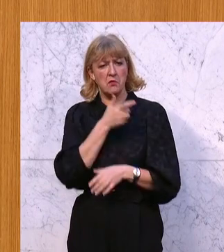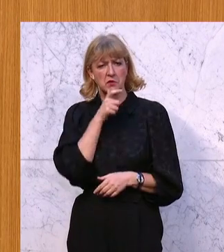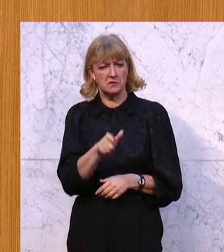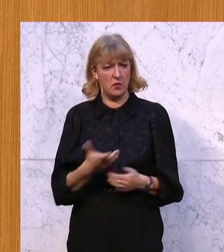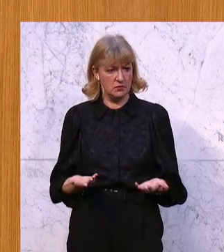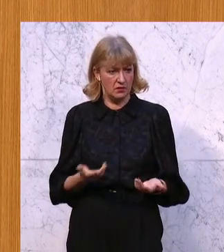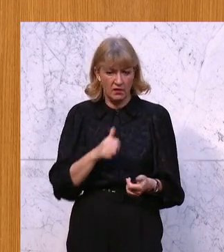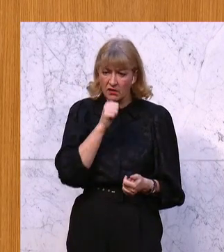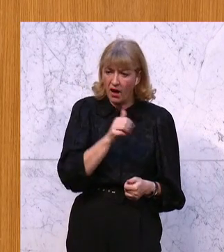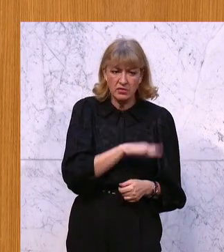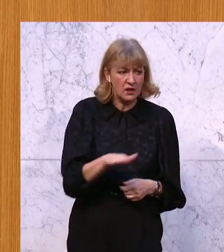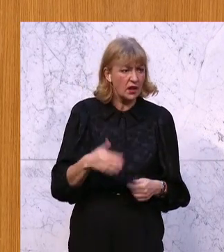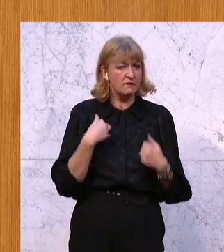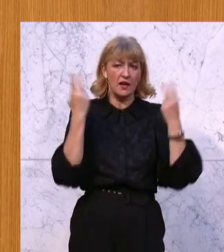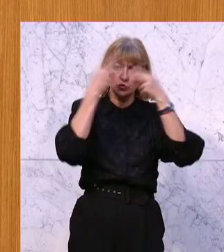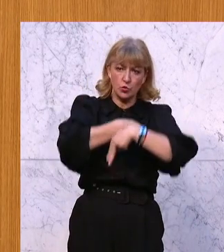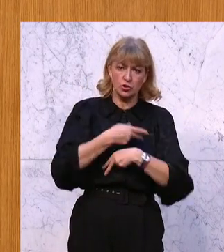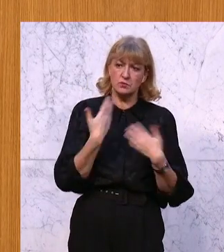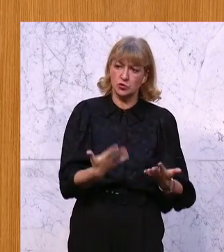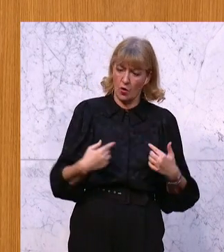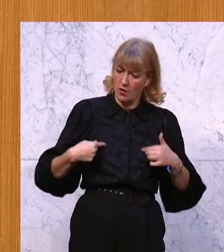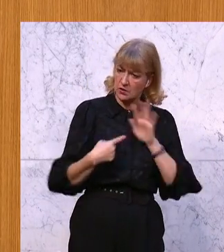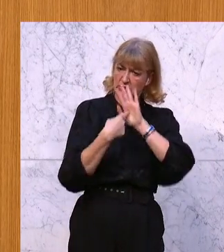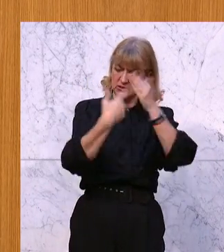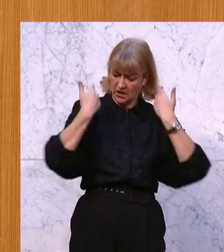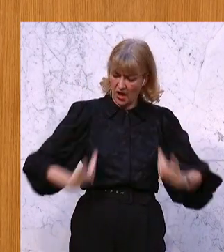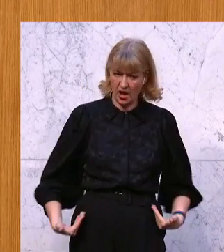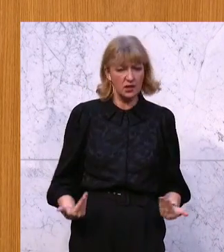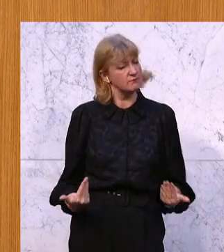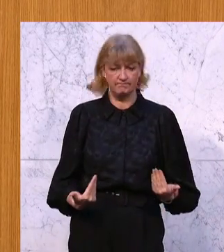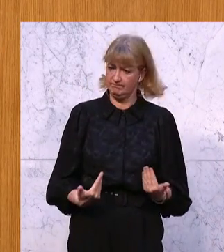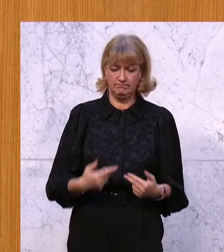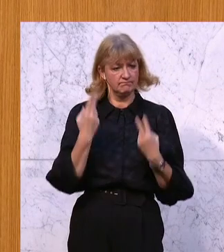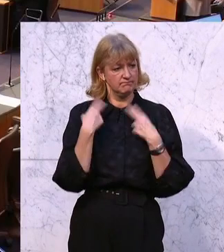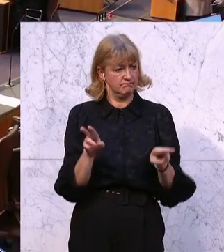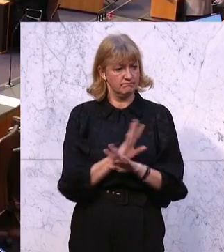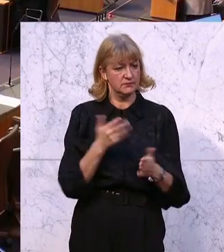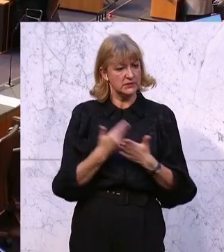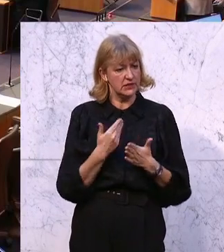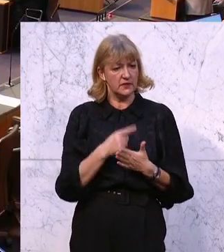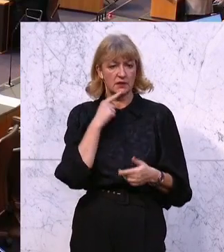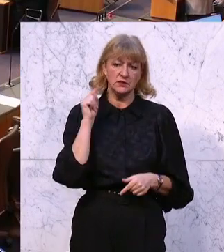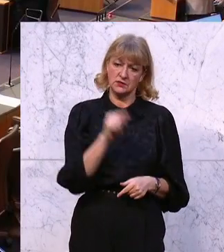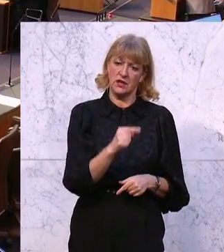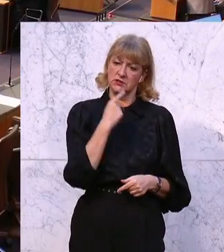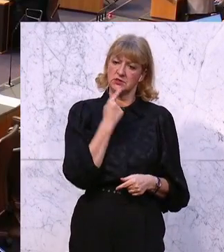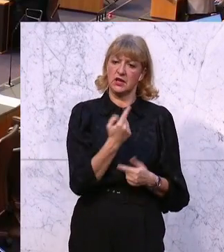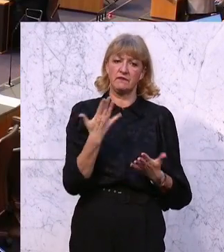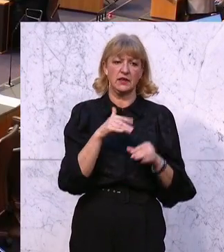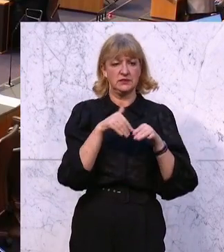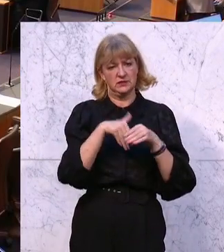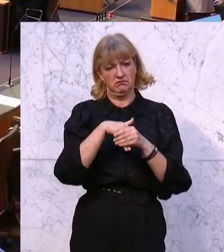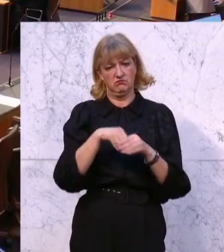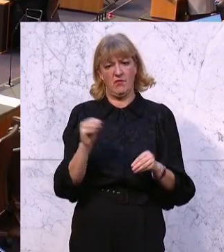Kind hat zugestimmt, so abgebildet zu werden. Und genau deswegen müssen wir es als das bezeichnen, was es auch